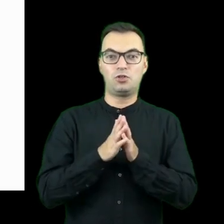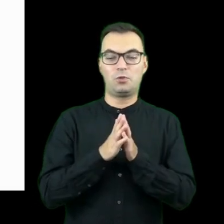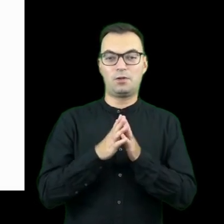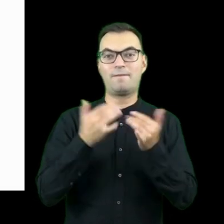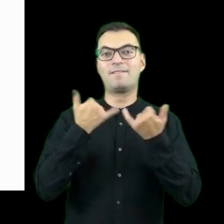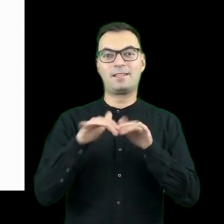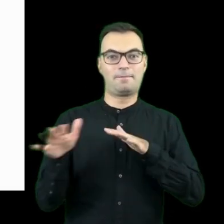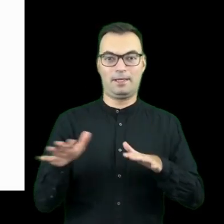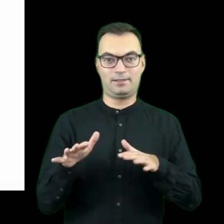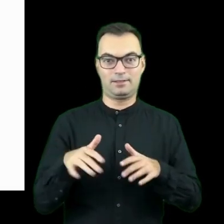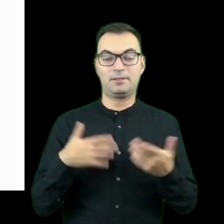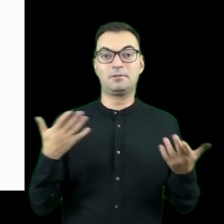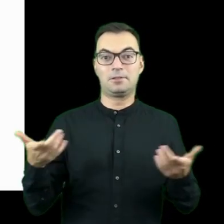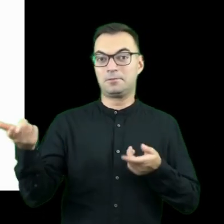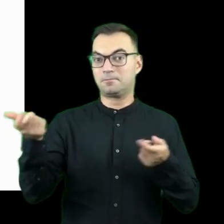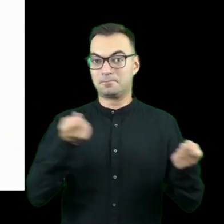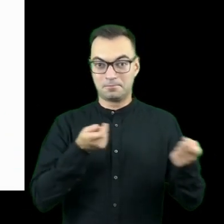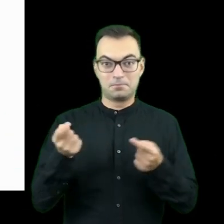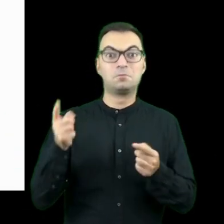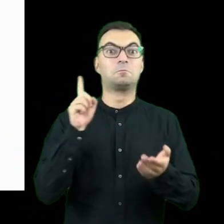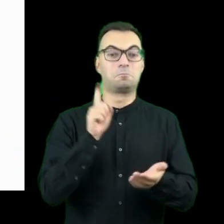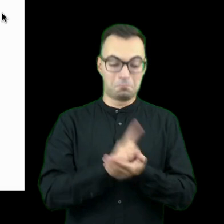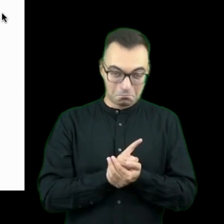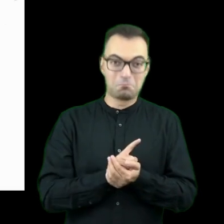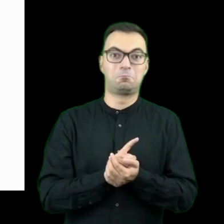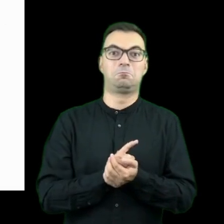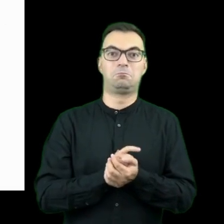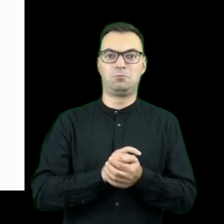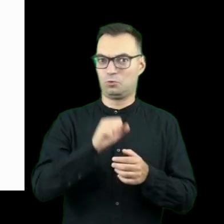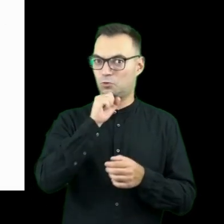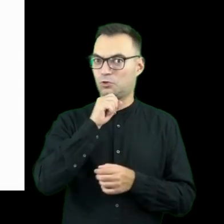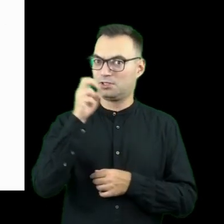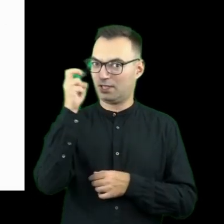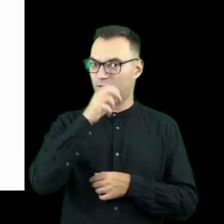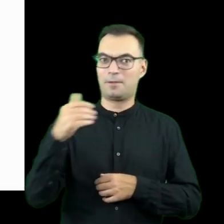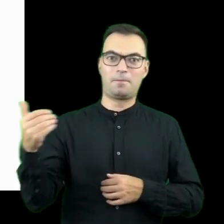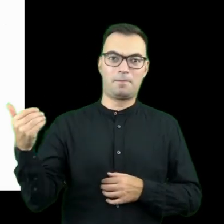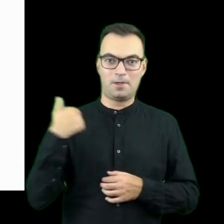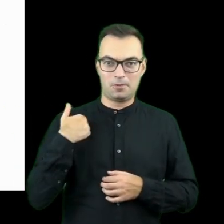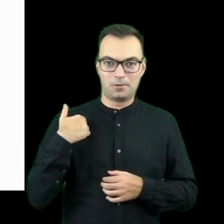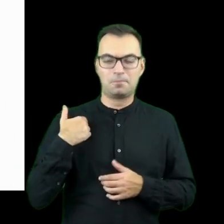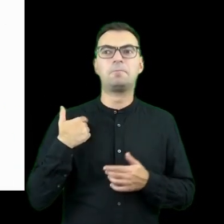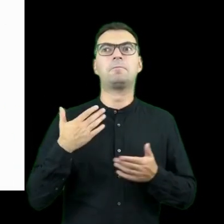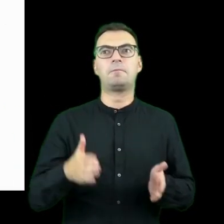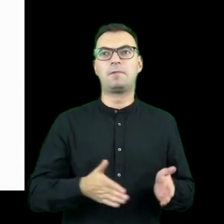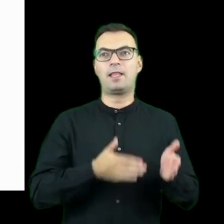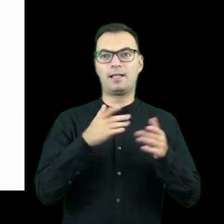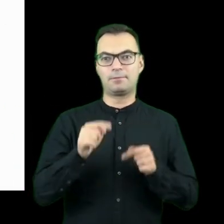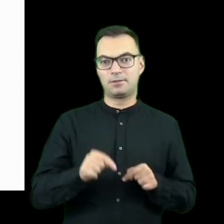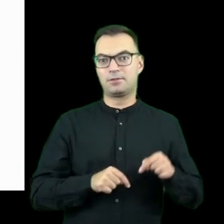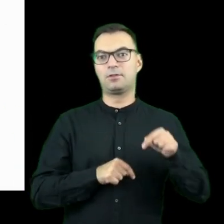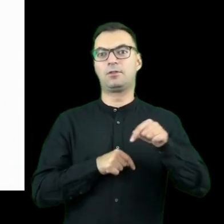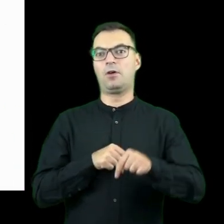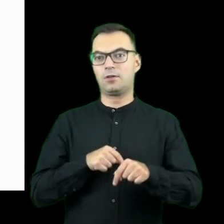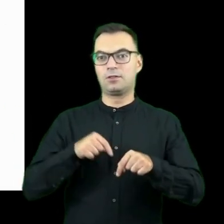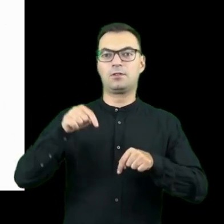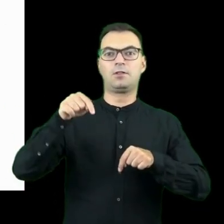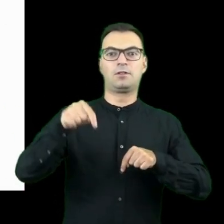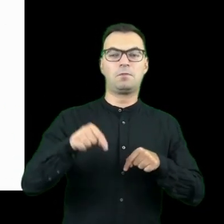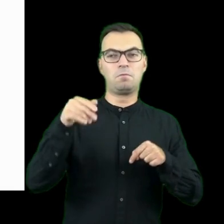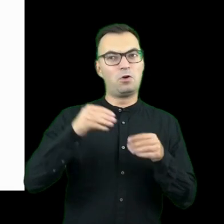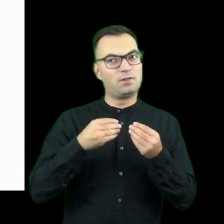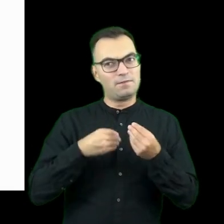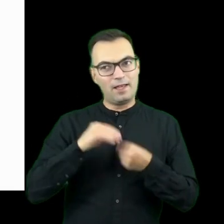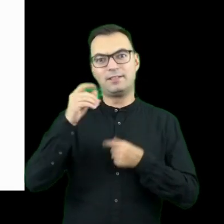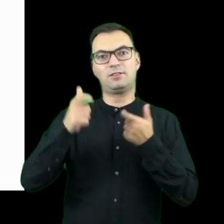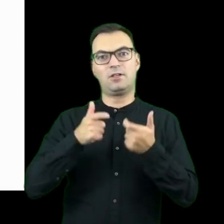miejscowościach. To się też udało, to się spotkało z dużym zainteresowaniem, wyciągnięto kolejny krok, być może można